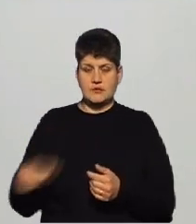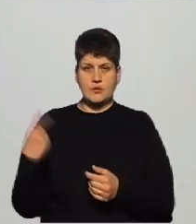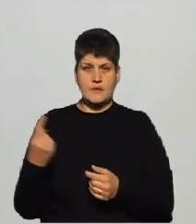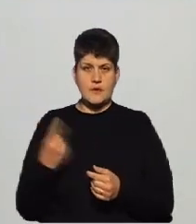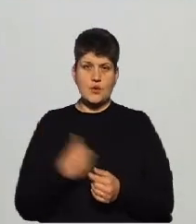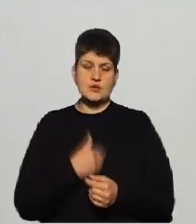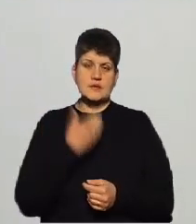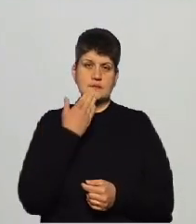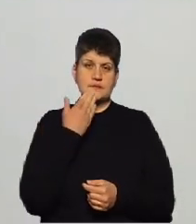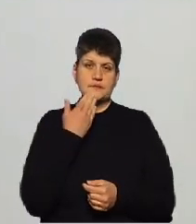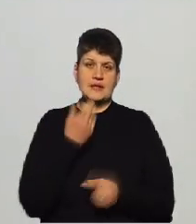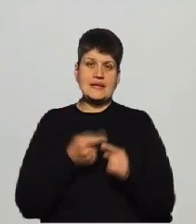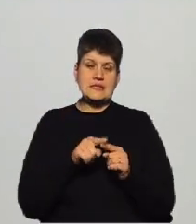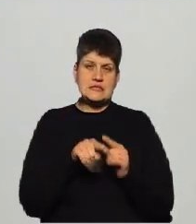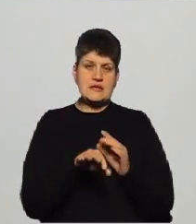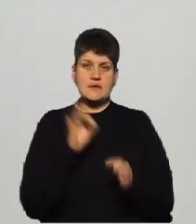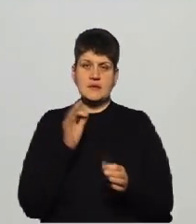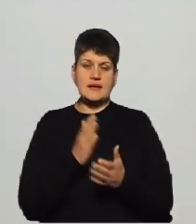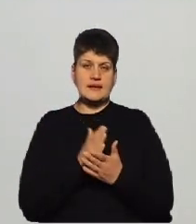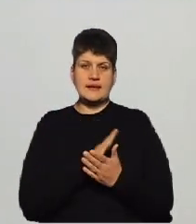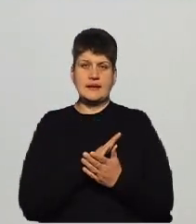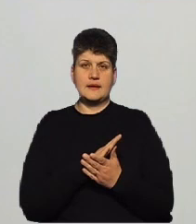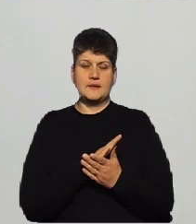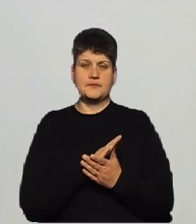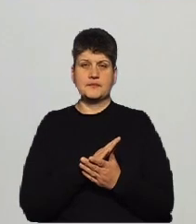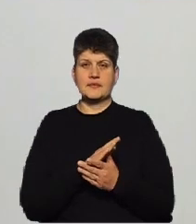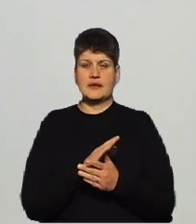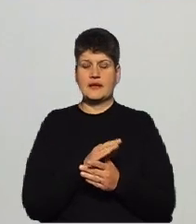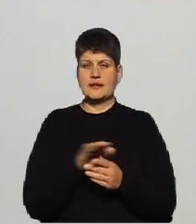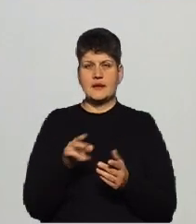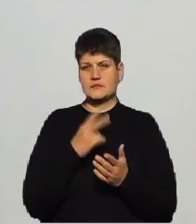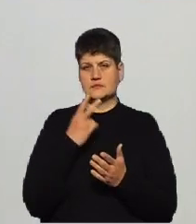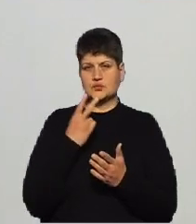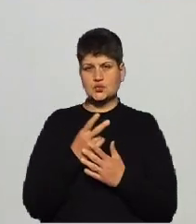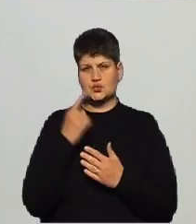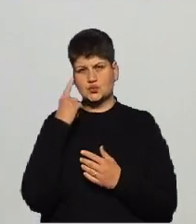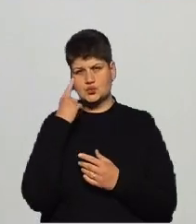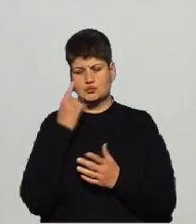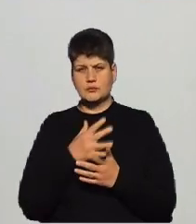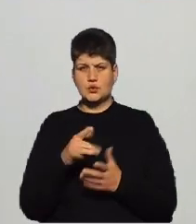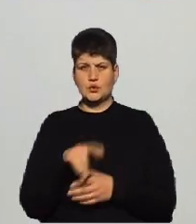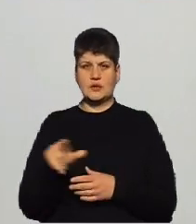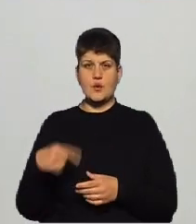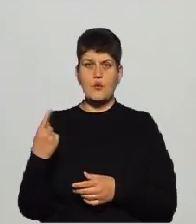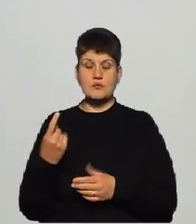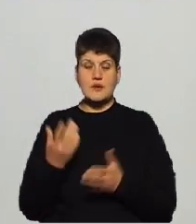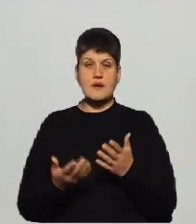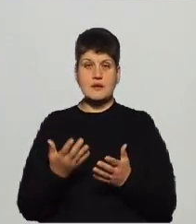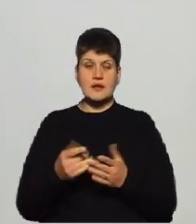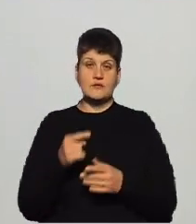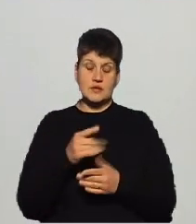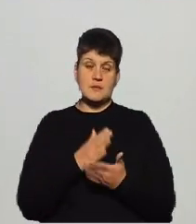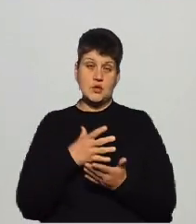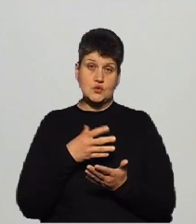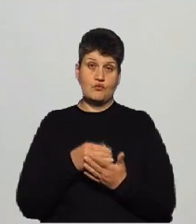що ця вибірка є нерепрезентативна і не відображає думку більшості жителів краю. Проте, вони мають свою думку про цей